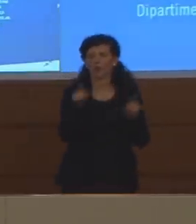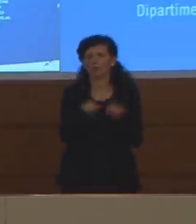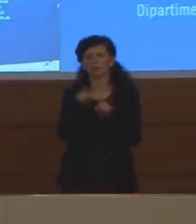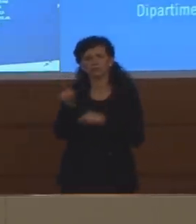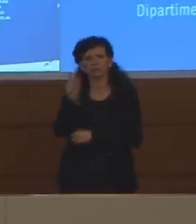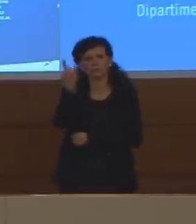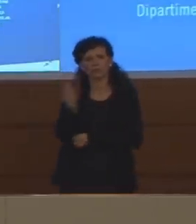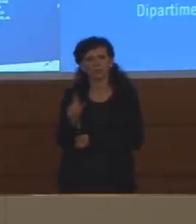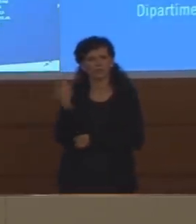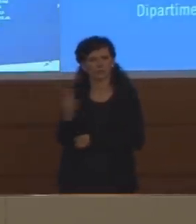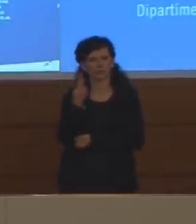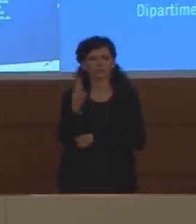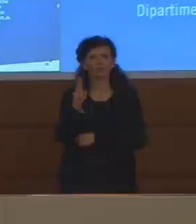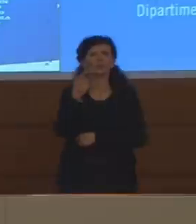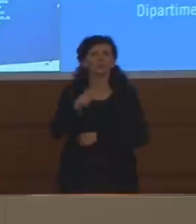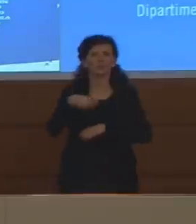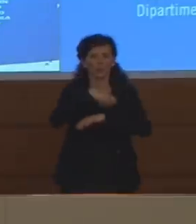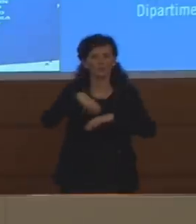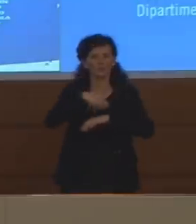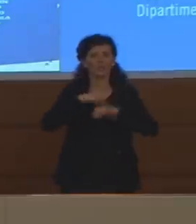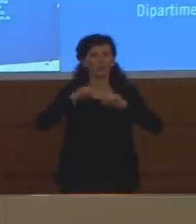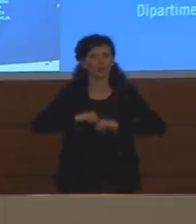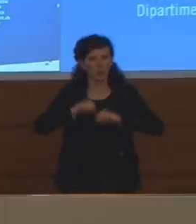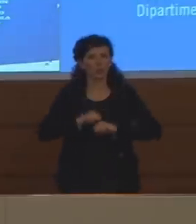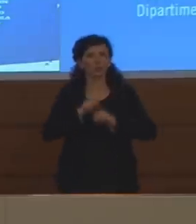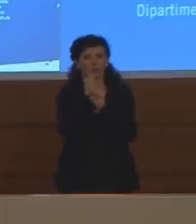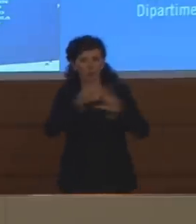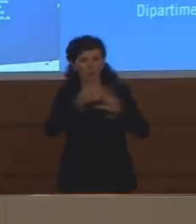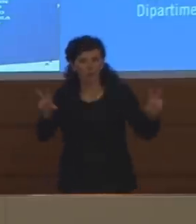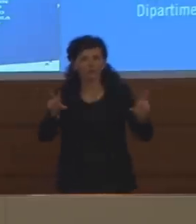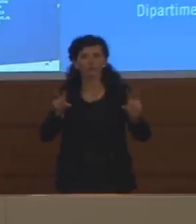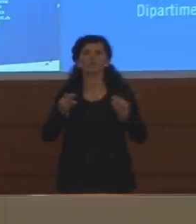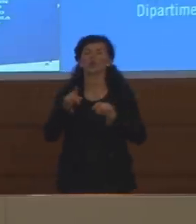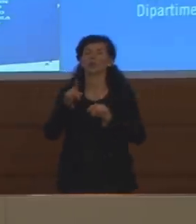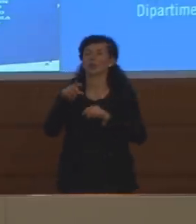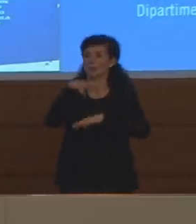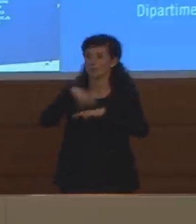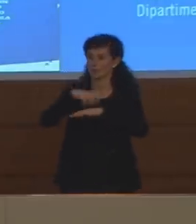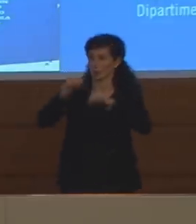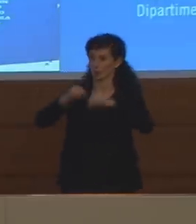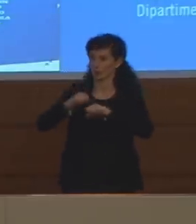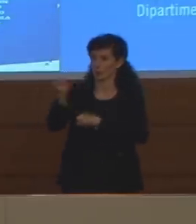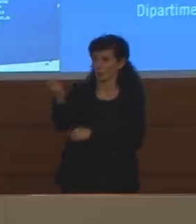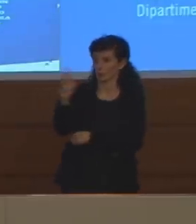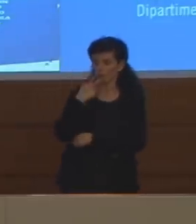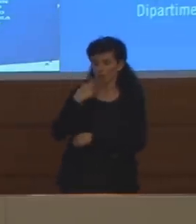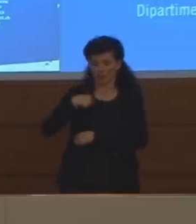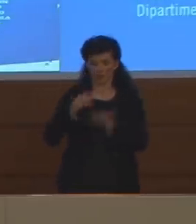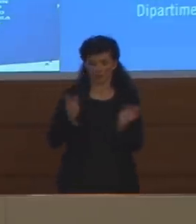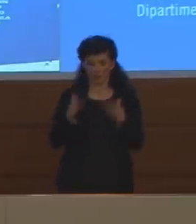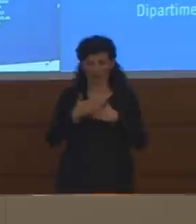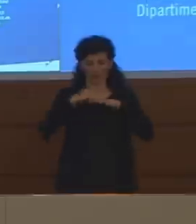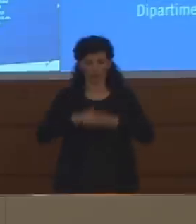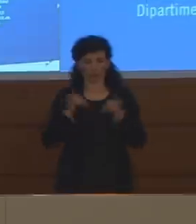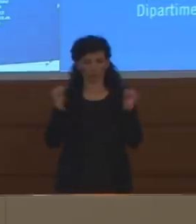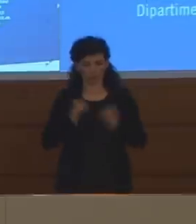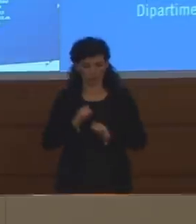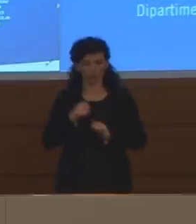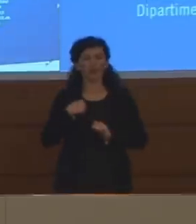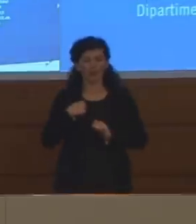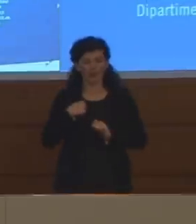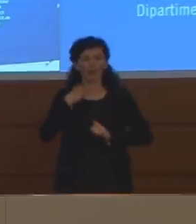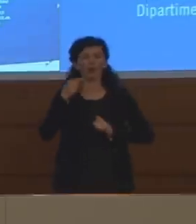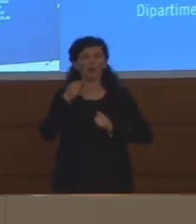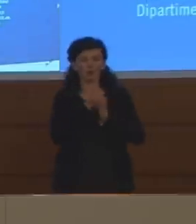regioni viene comunicato al ministero della salute dal ministero della salute al dipartimento che fa questa riaggregazione il dato dei